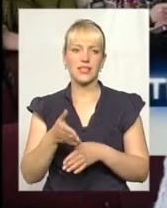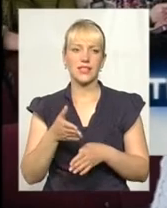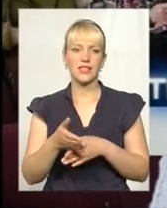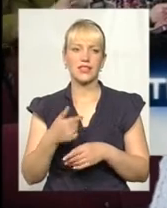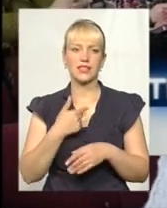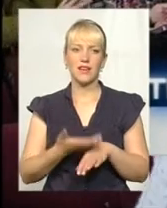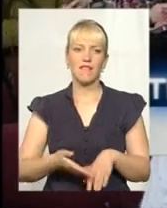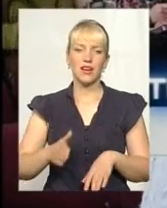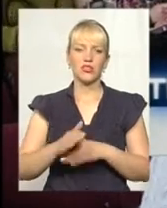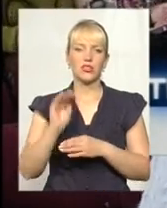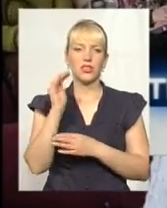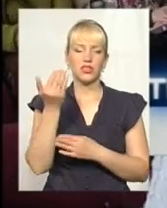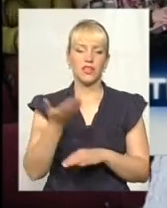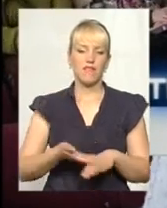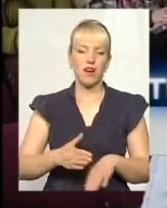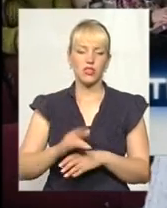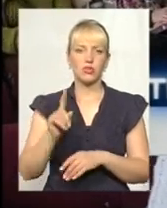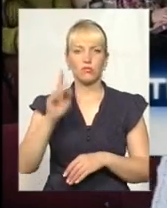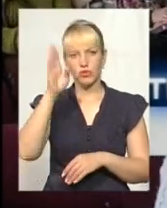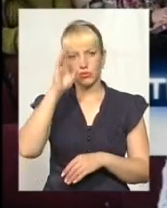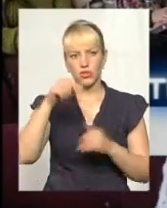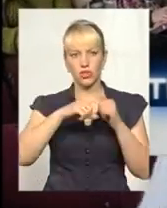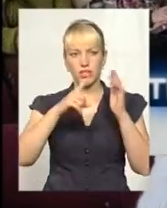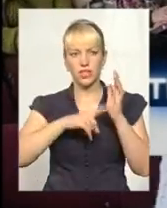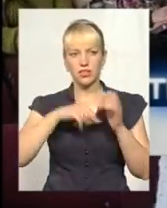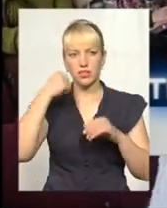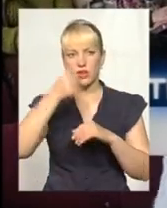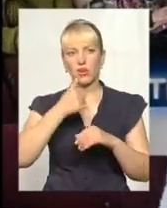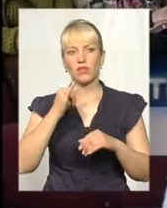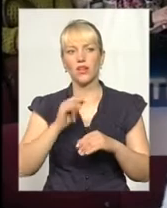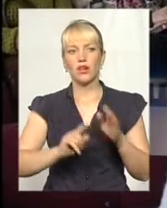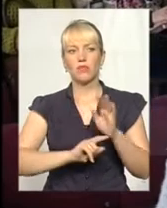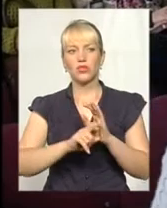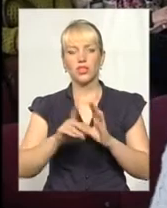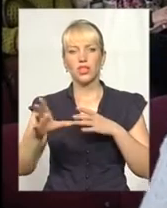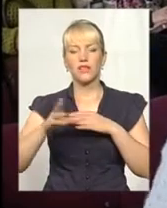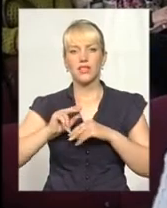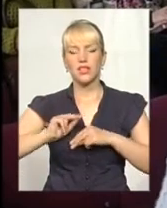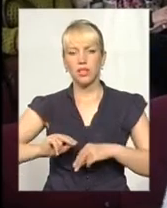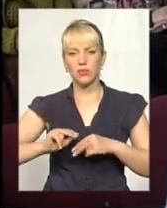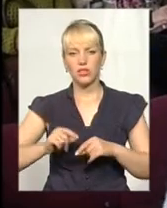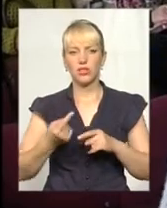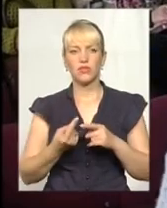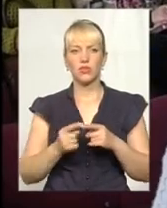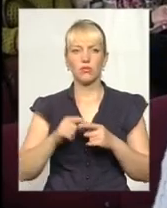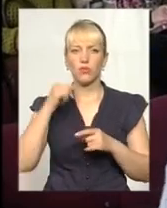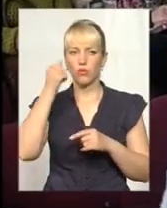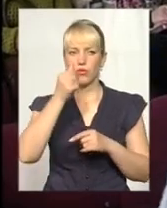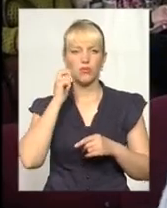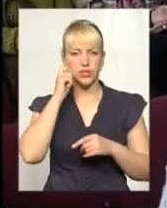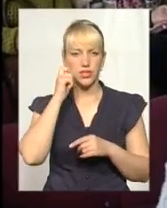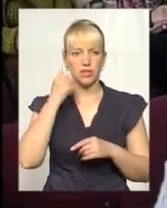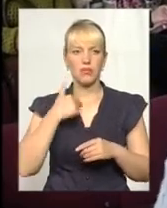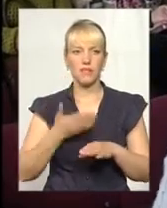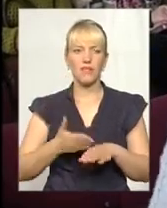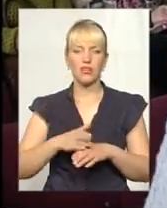Це дуже важко. Дитині важко, тому що він вже великий, 16 років, і починати взаємодіяти в цьому віці. Розумієте, мені важко